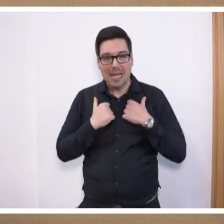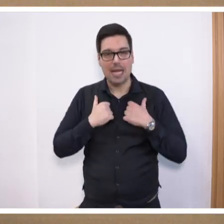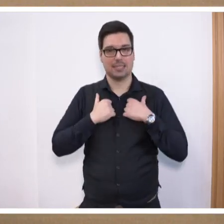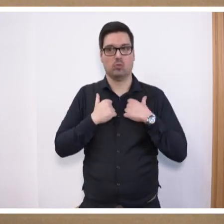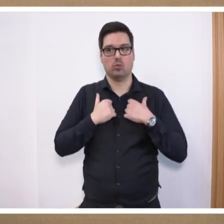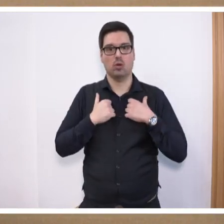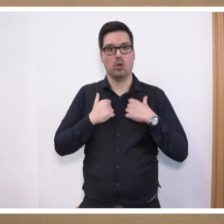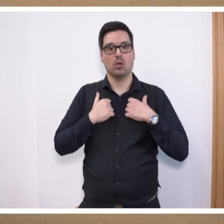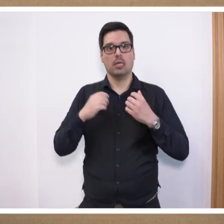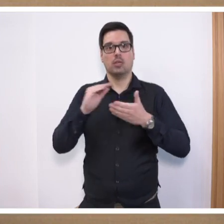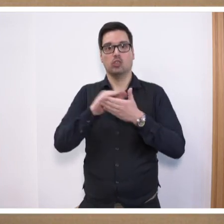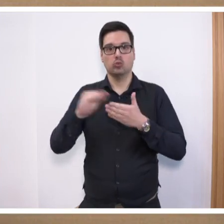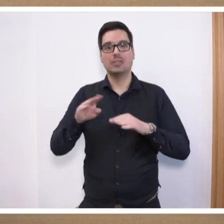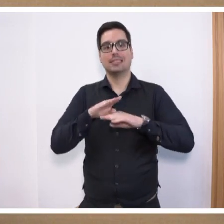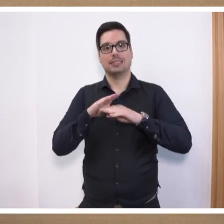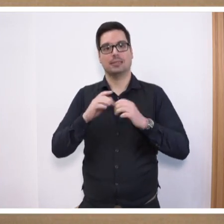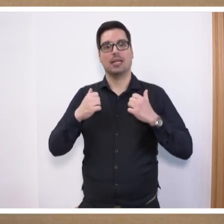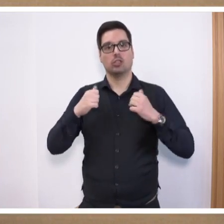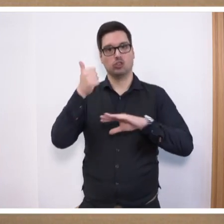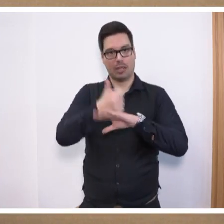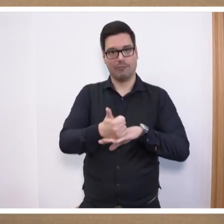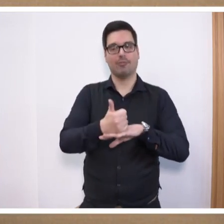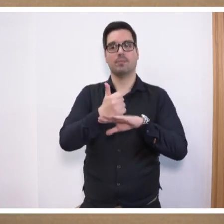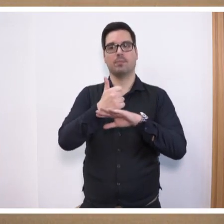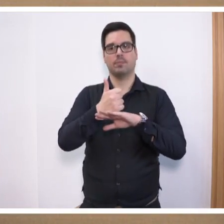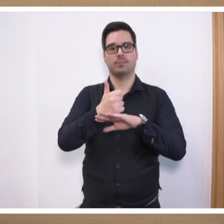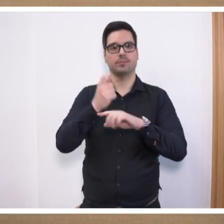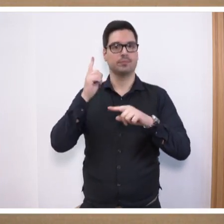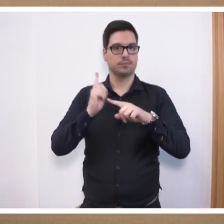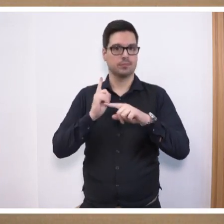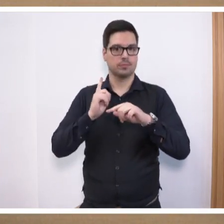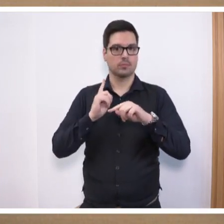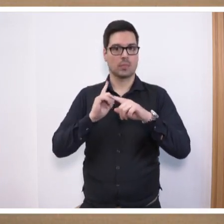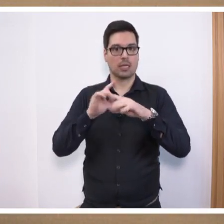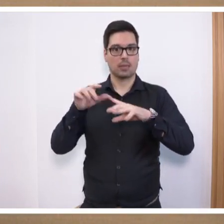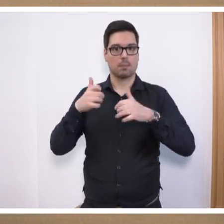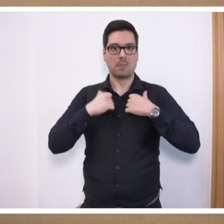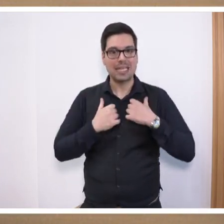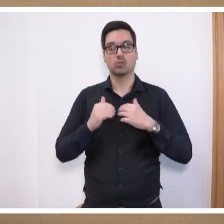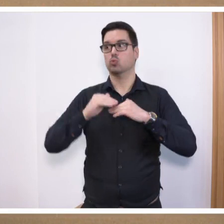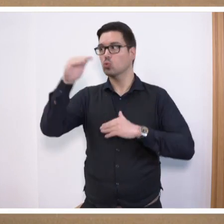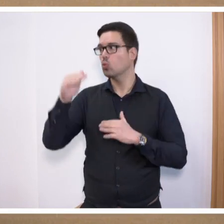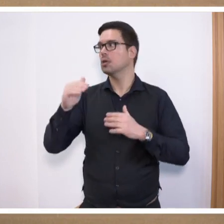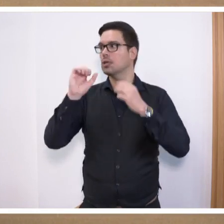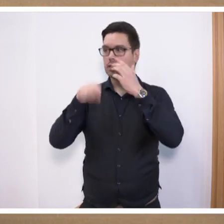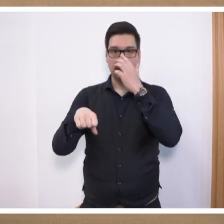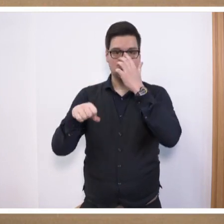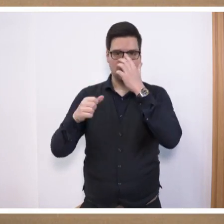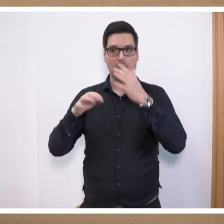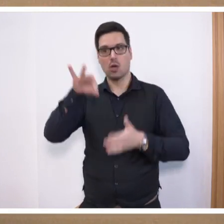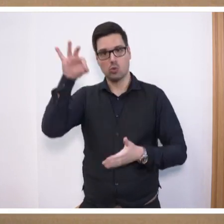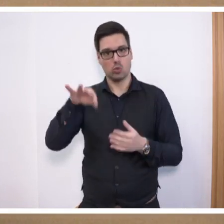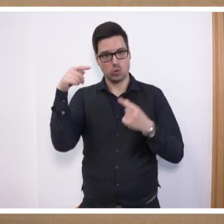Schulleiter in unseren Grundschulen ist. Wir hatten das auch im vergangenen Ausschuss gehabt. Man kann über Lösungsansätze hier